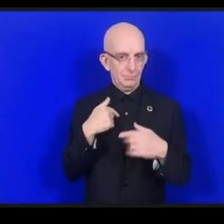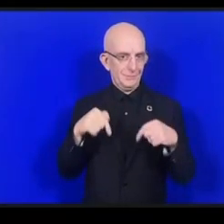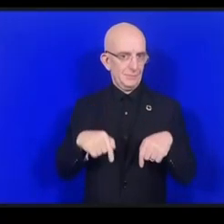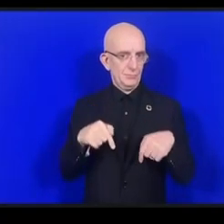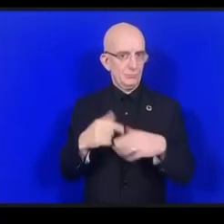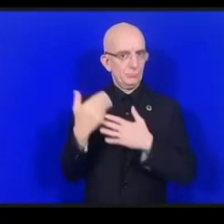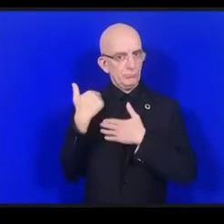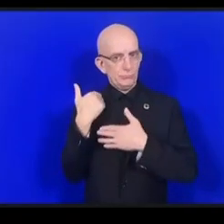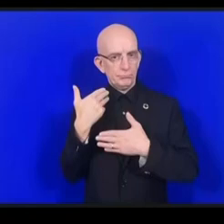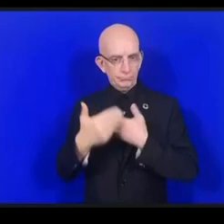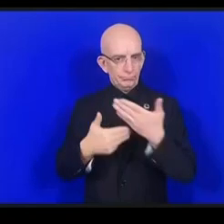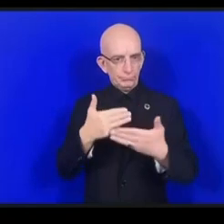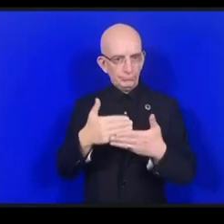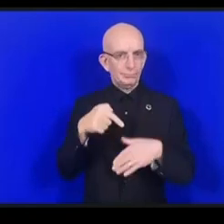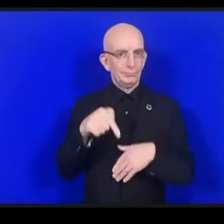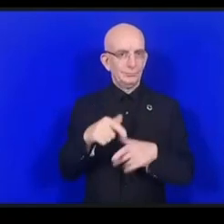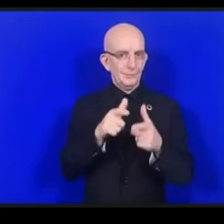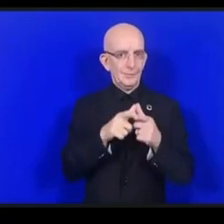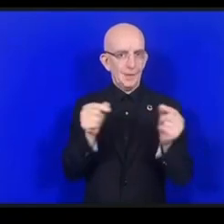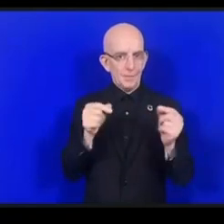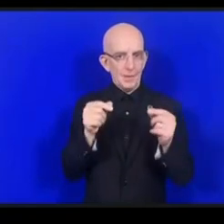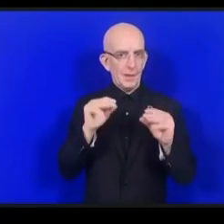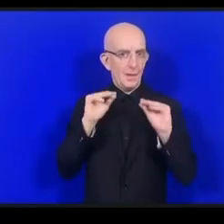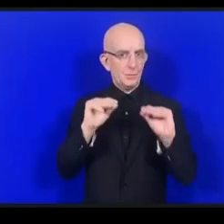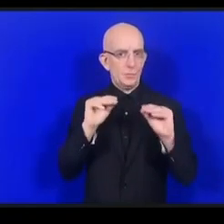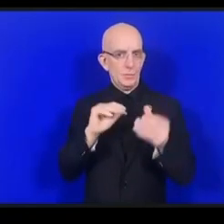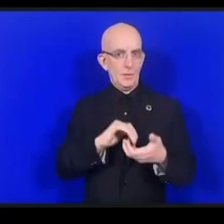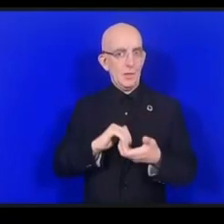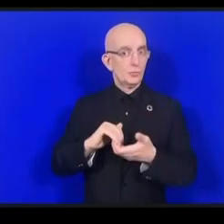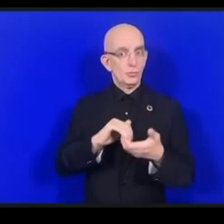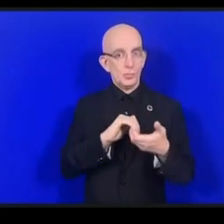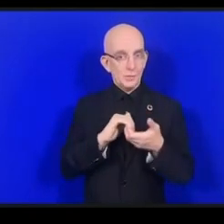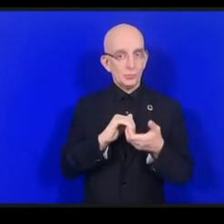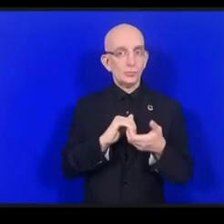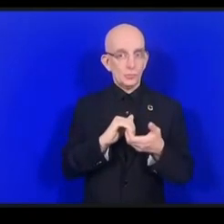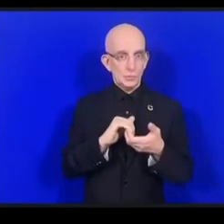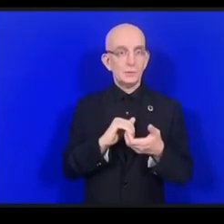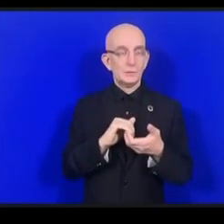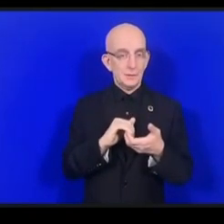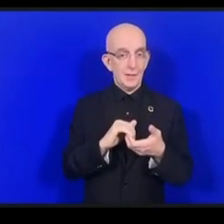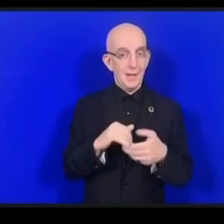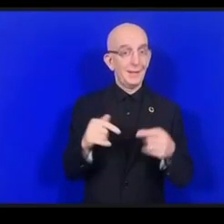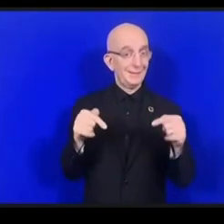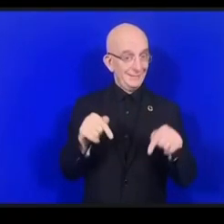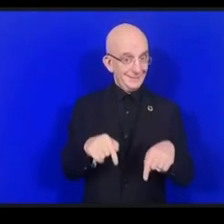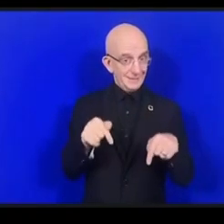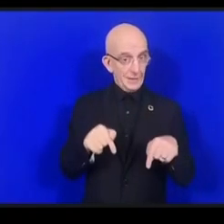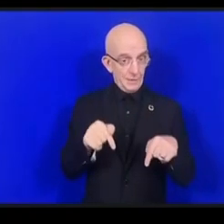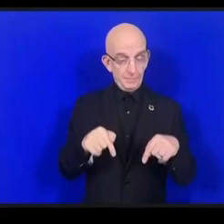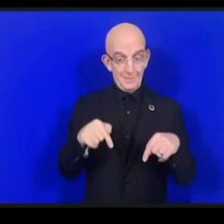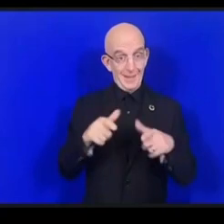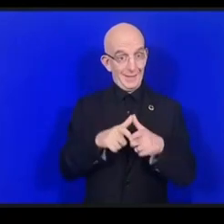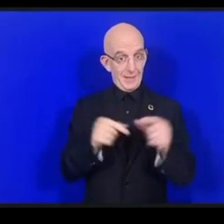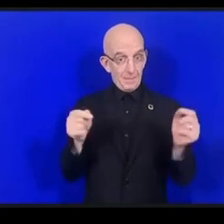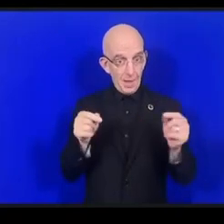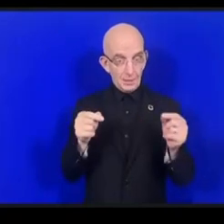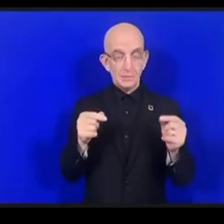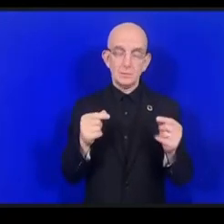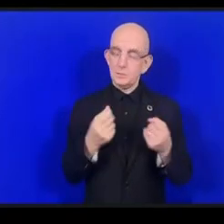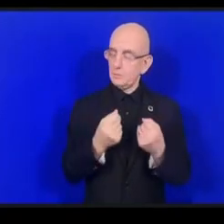رابطة لإعادة التأهيل في اليابان هناك العديد من